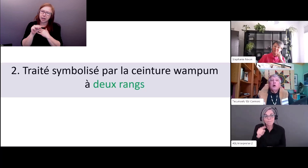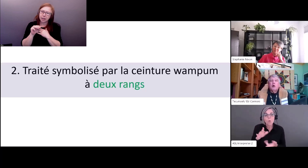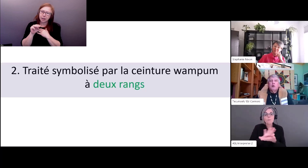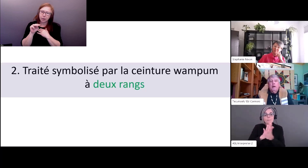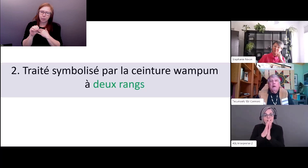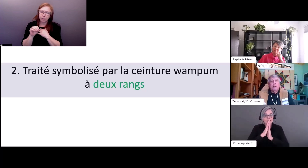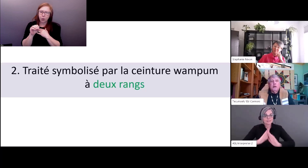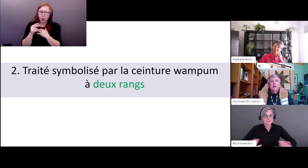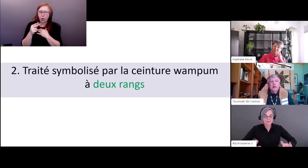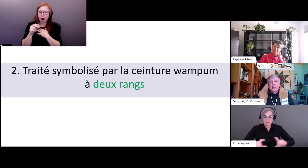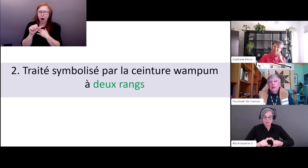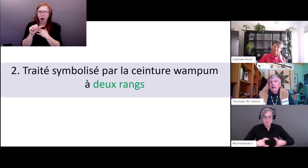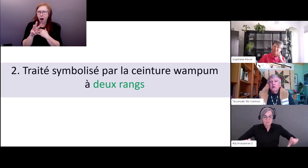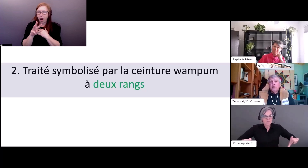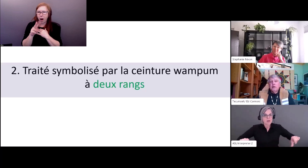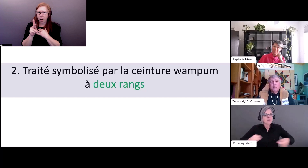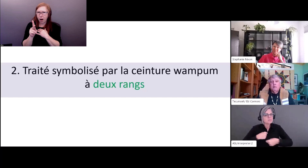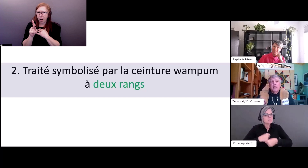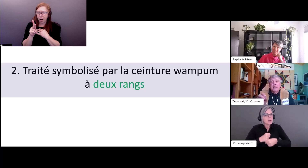créées